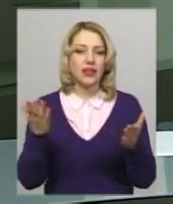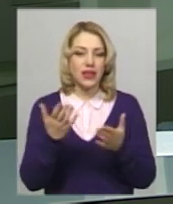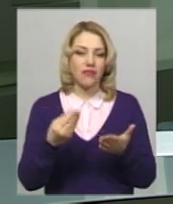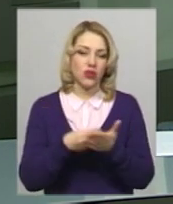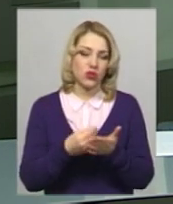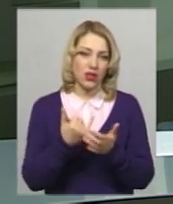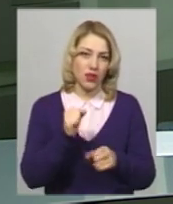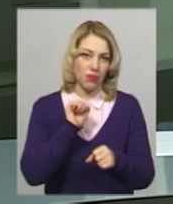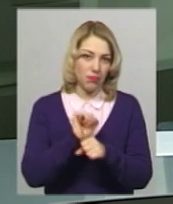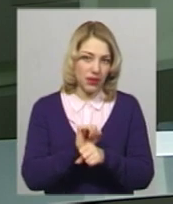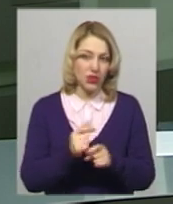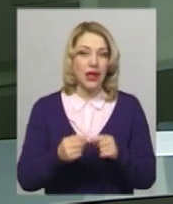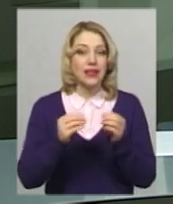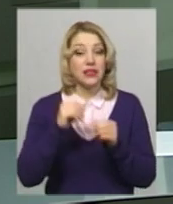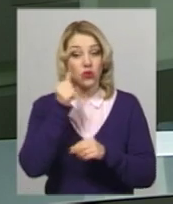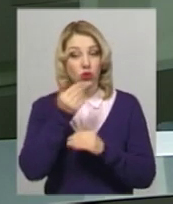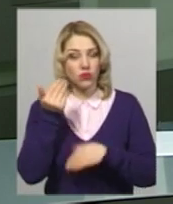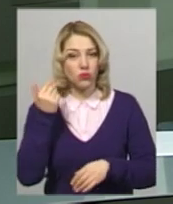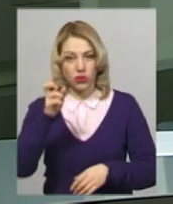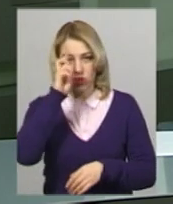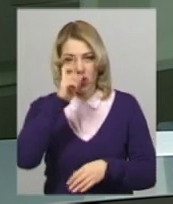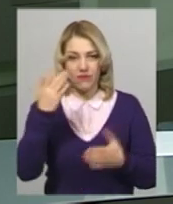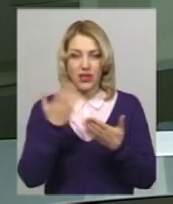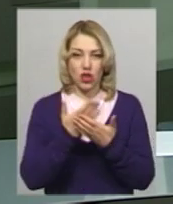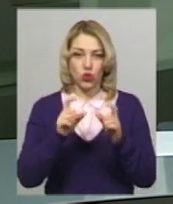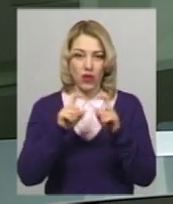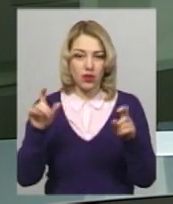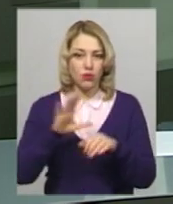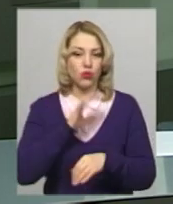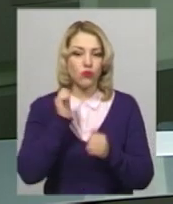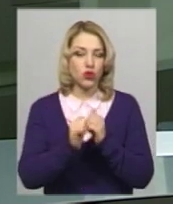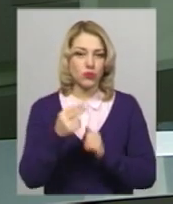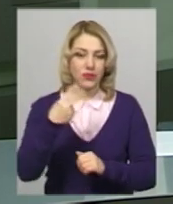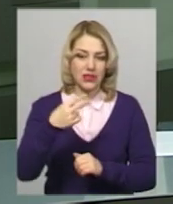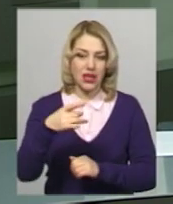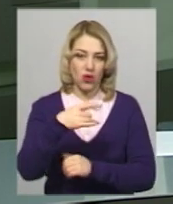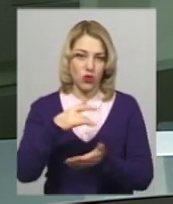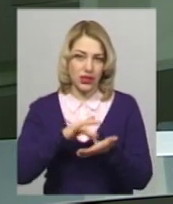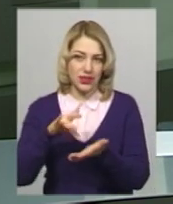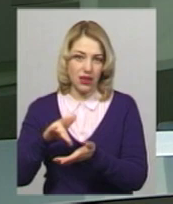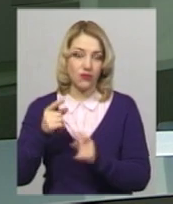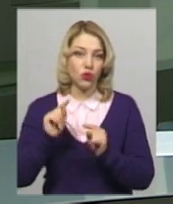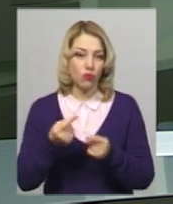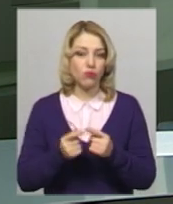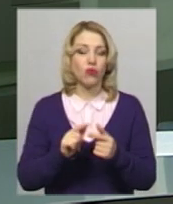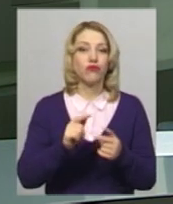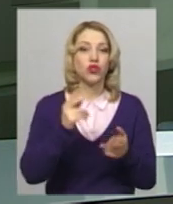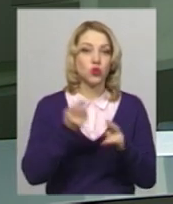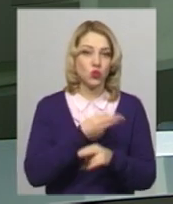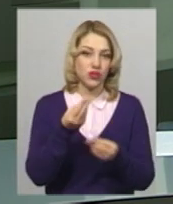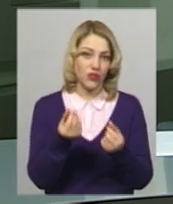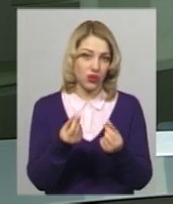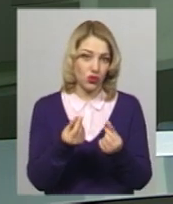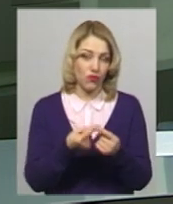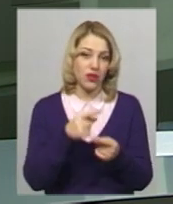нині припинено. Ще 10 років тому державні кінотеатри були в кожному з 20 районних центрів. І саме через відсутність фінансування,